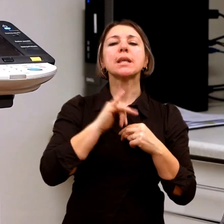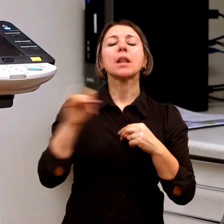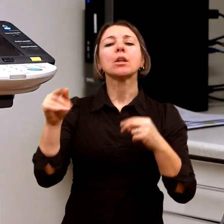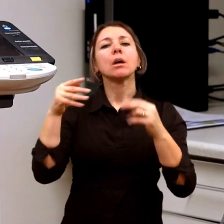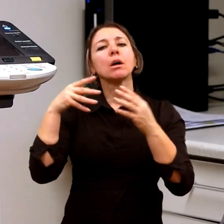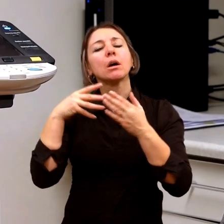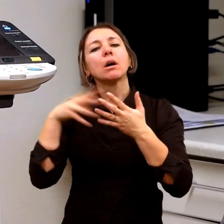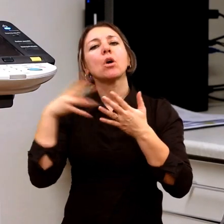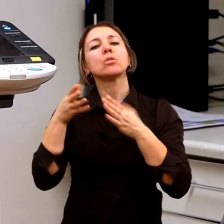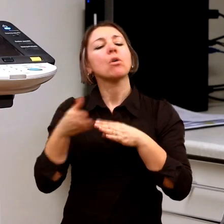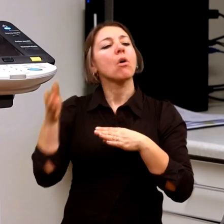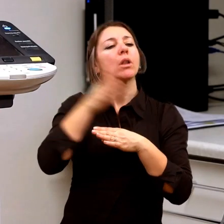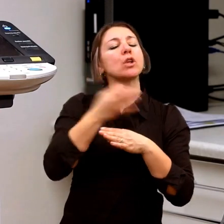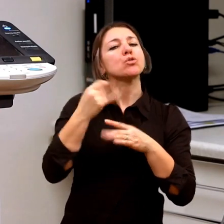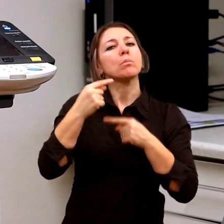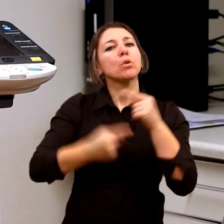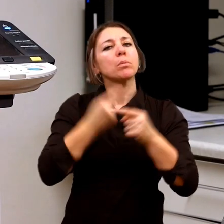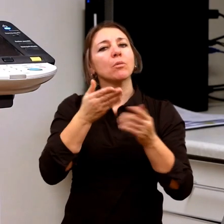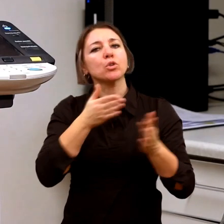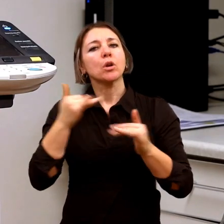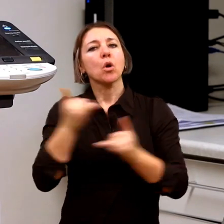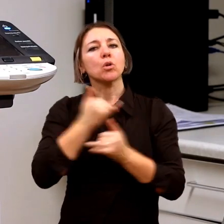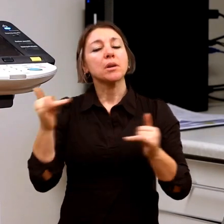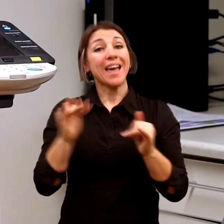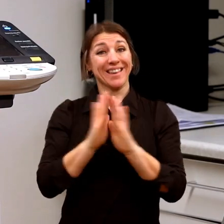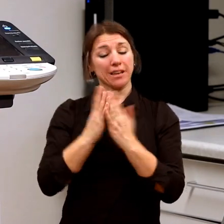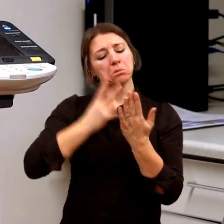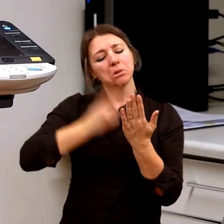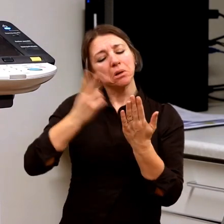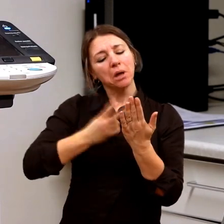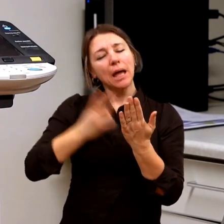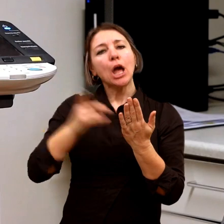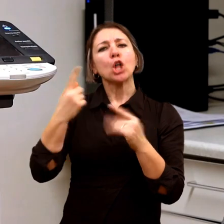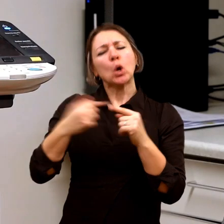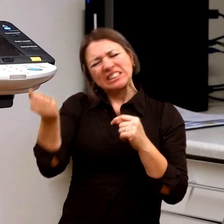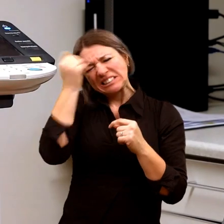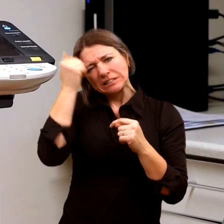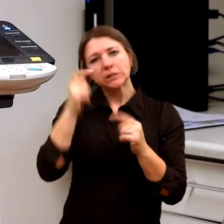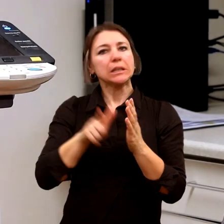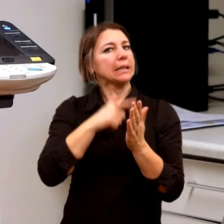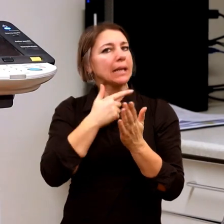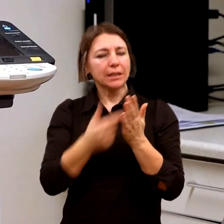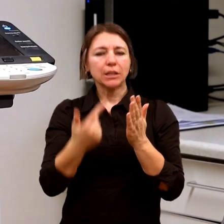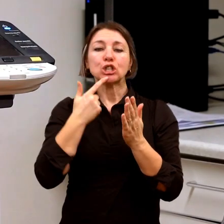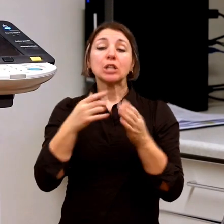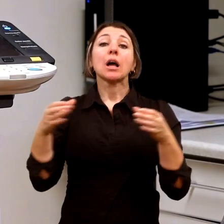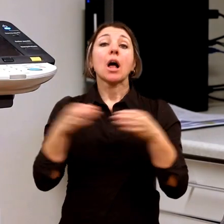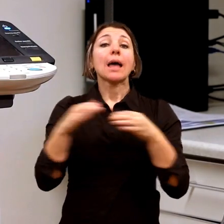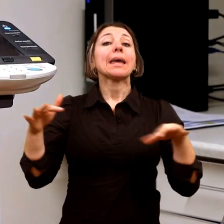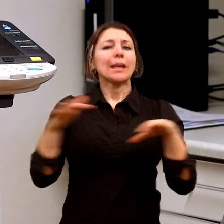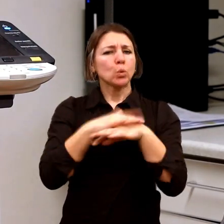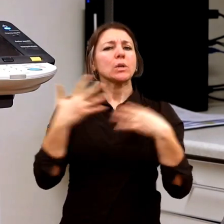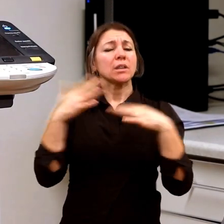A když čtete ty její materiály, ona si nesype na hlavu popel, je to krok s právným směrem, ale ukazuje,